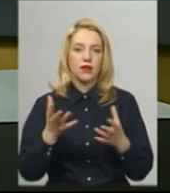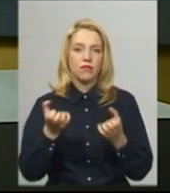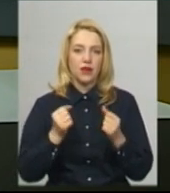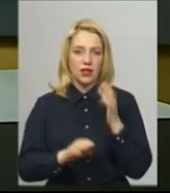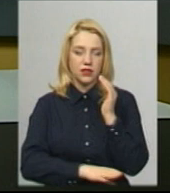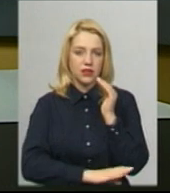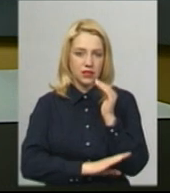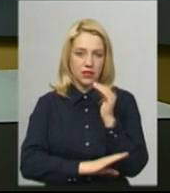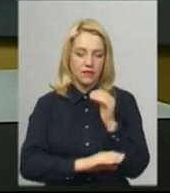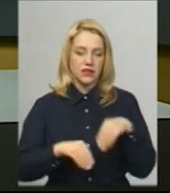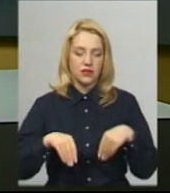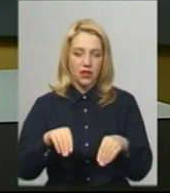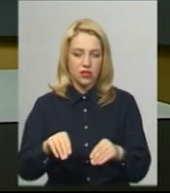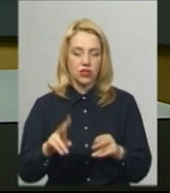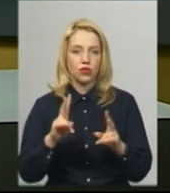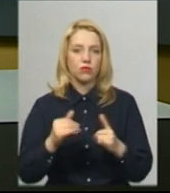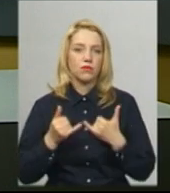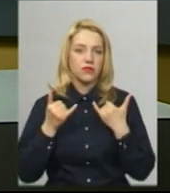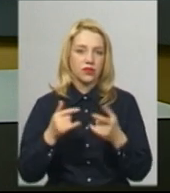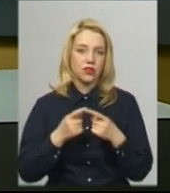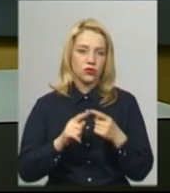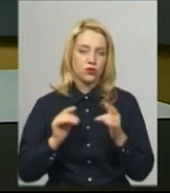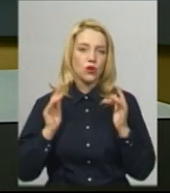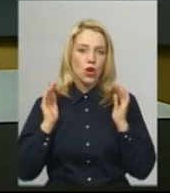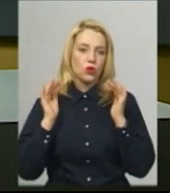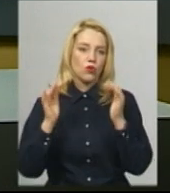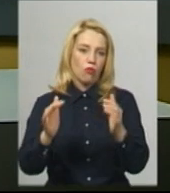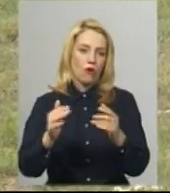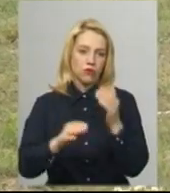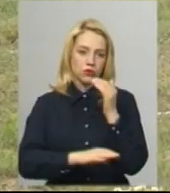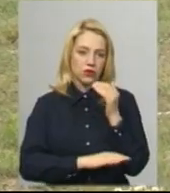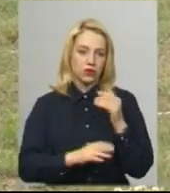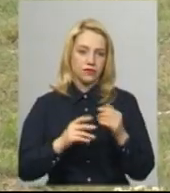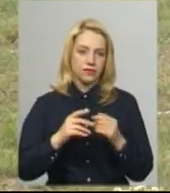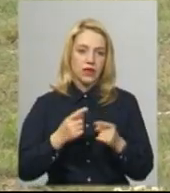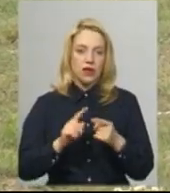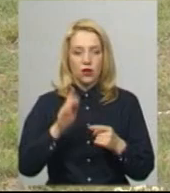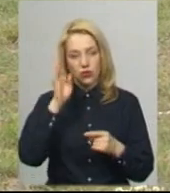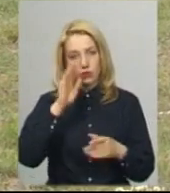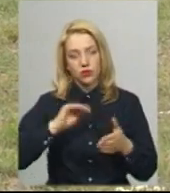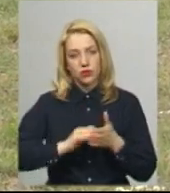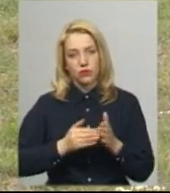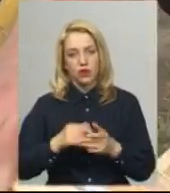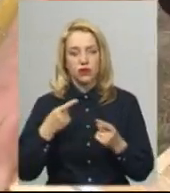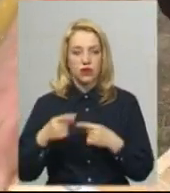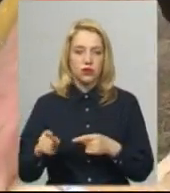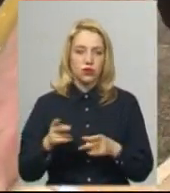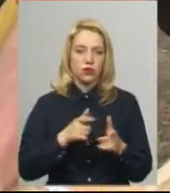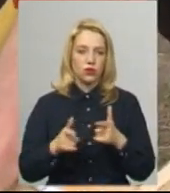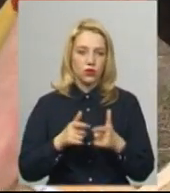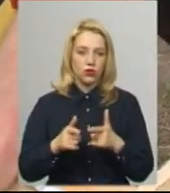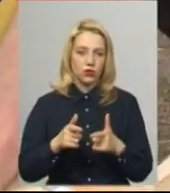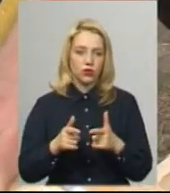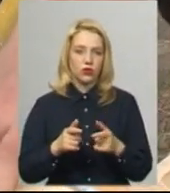присвятили Дубову Галявину. Далі у сюжеті Тетяни Ворожцової. Одні хлопці копають, а інші готують кілочки для